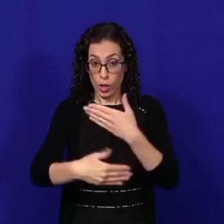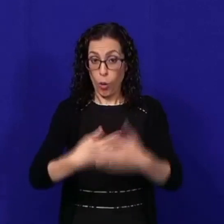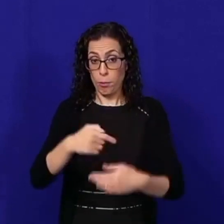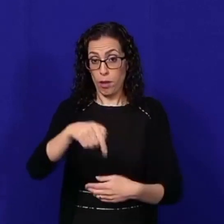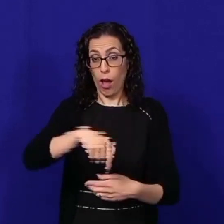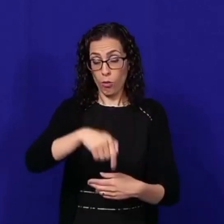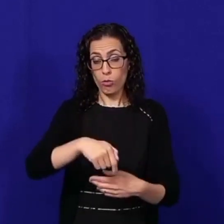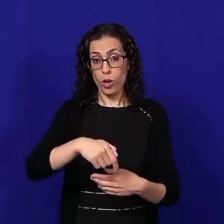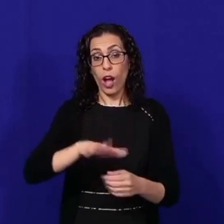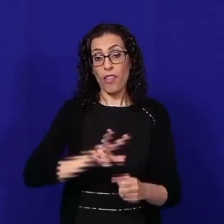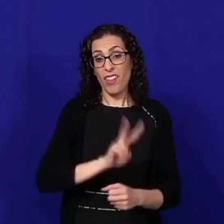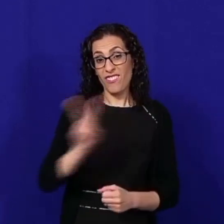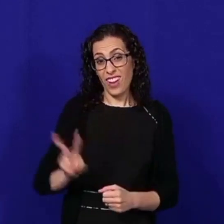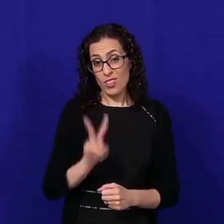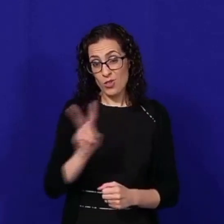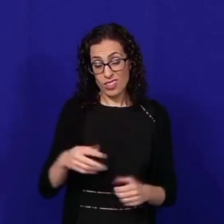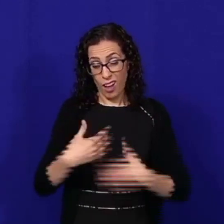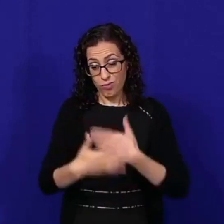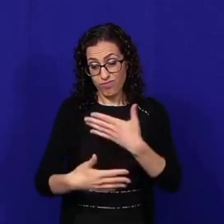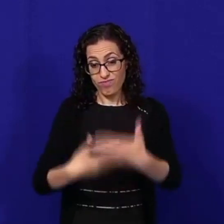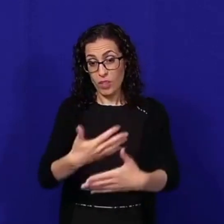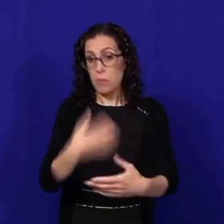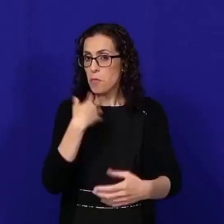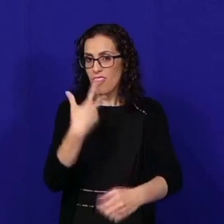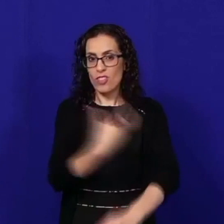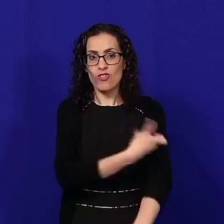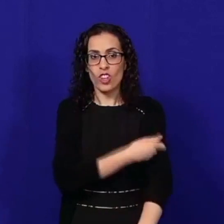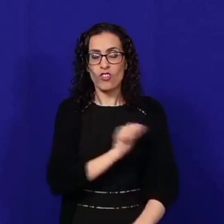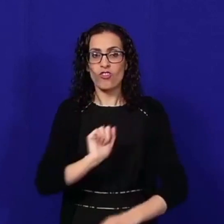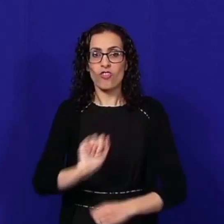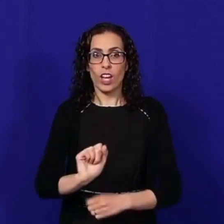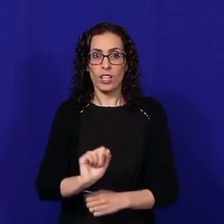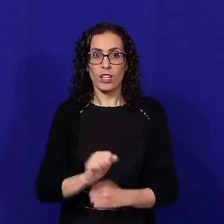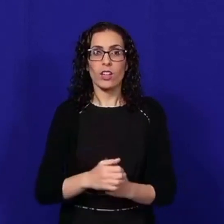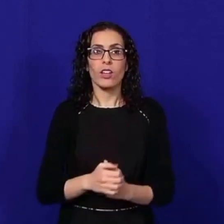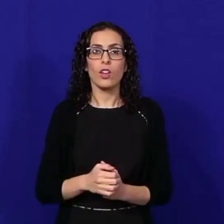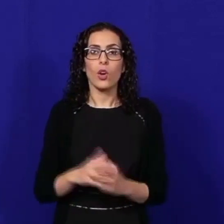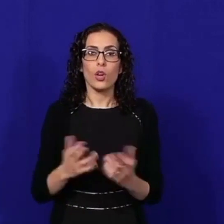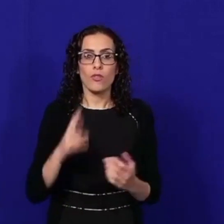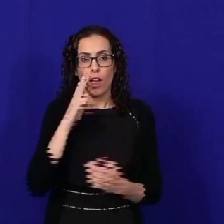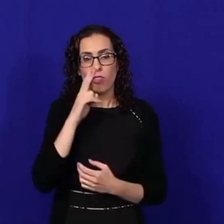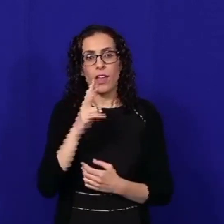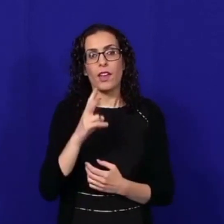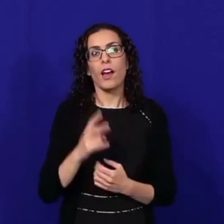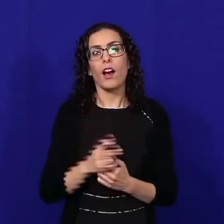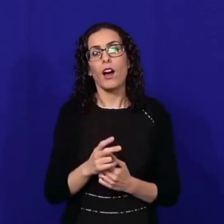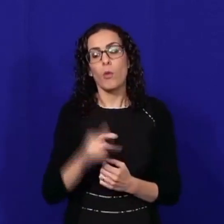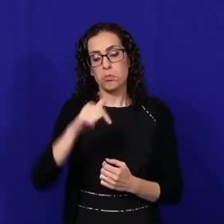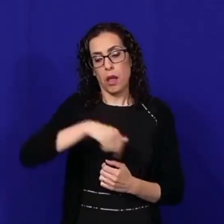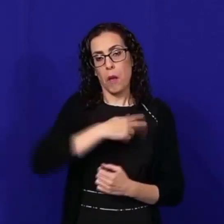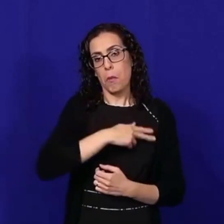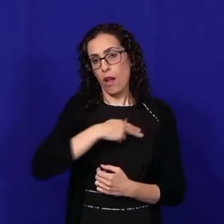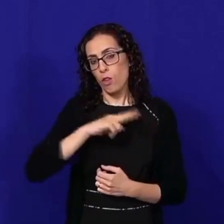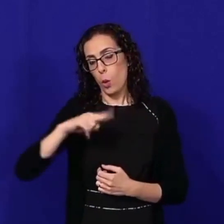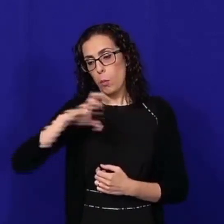vajrus li għet jitċirkula ma'na li jatmannex it-til-ima liħħu għal-l-għara u pħal meħdin ta' raw kif malta kif kol-pajiz